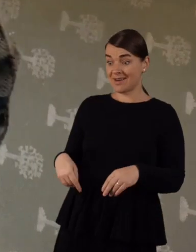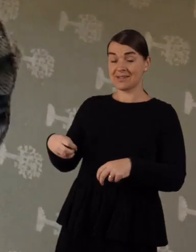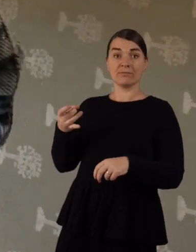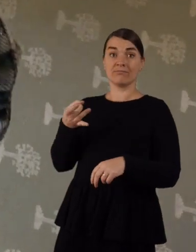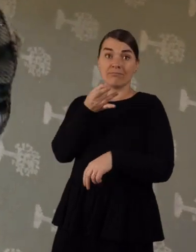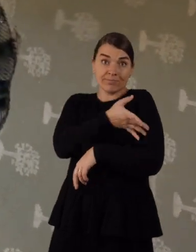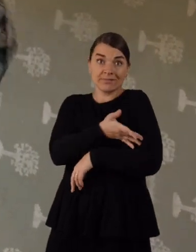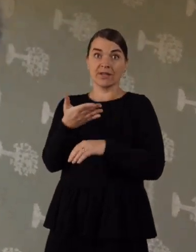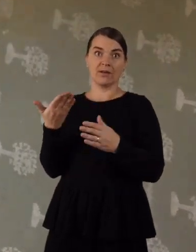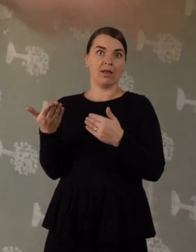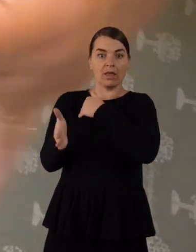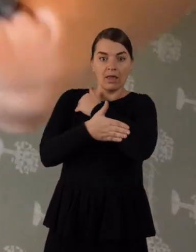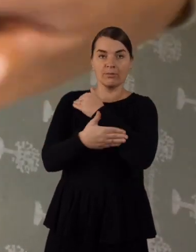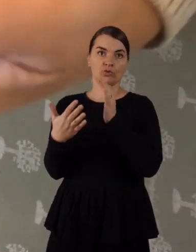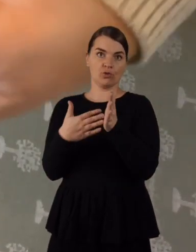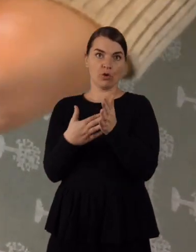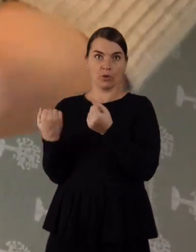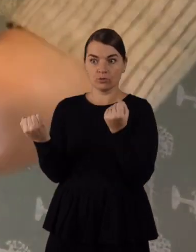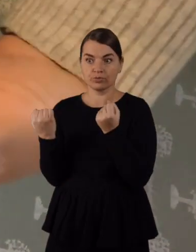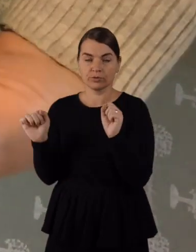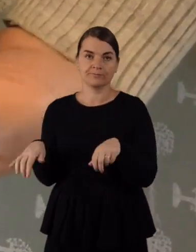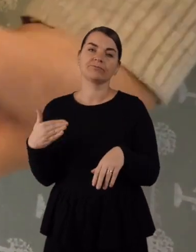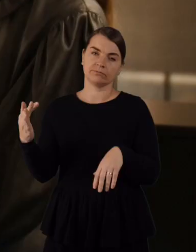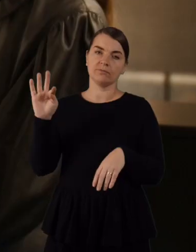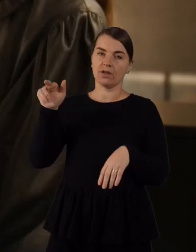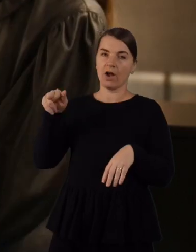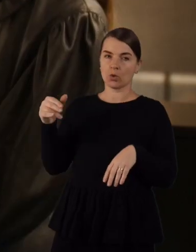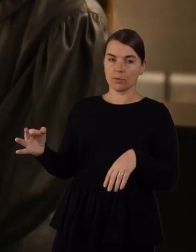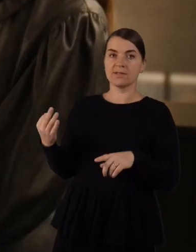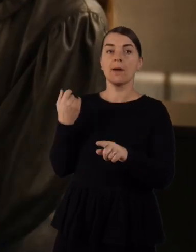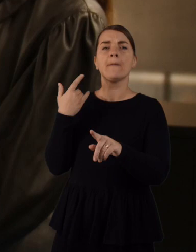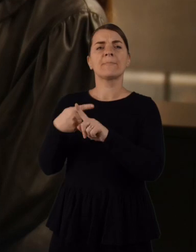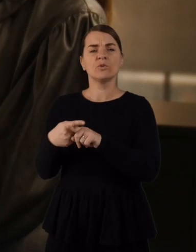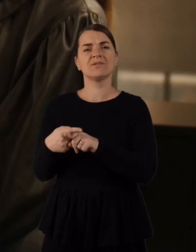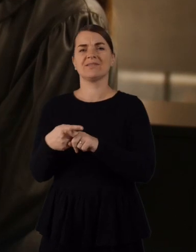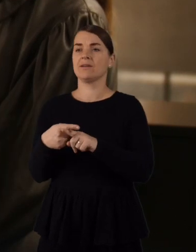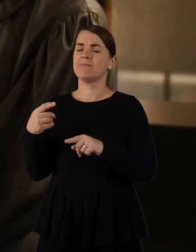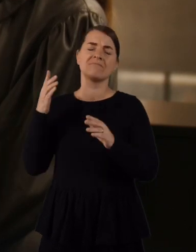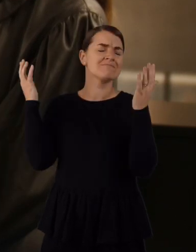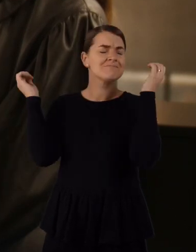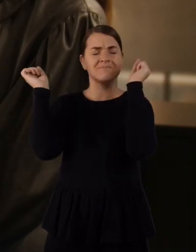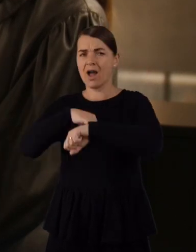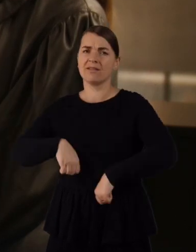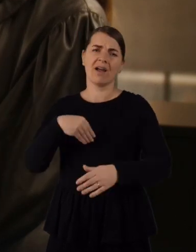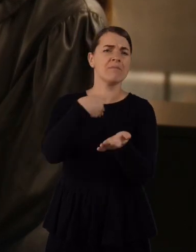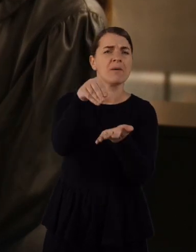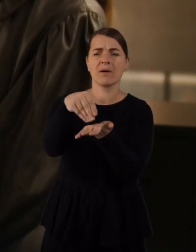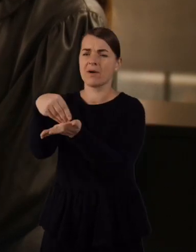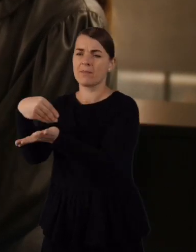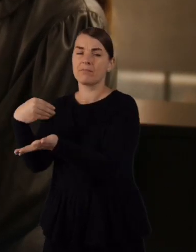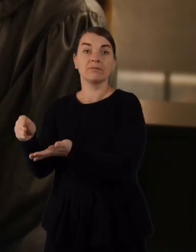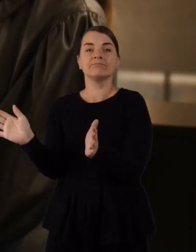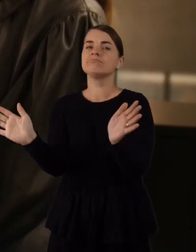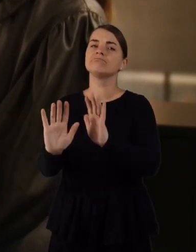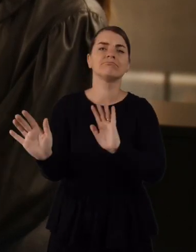suplyšta, usikliuoja į klyną ir toliau vaikštai. Čia turbūt yra tvarumas ir dar truputėlį saiko turėti. Ne nimti bet ką ir